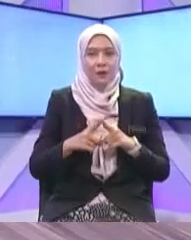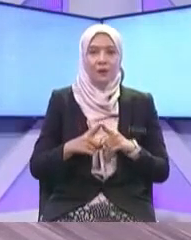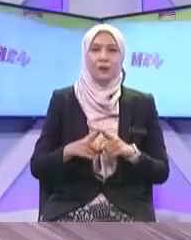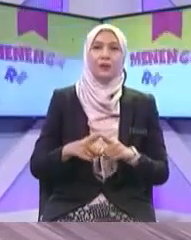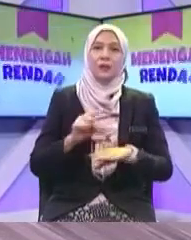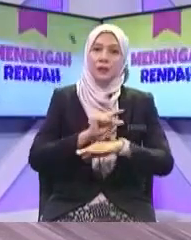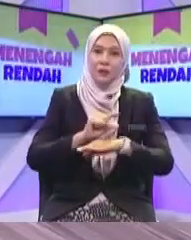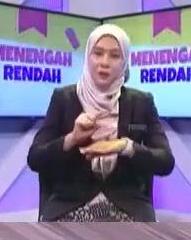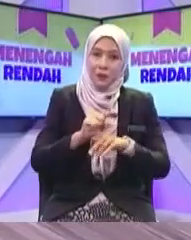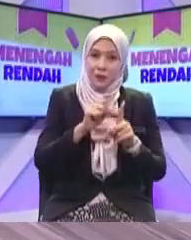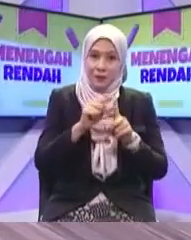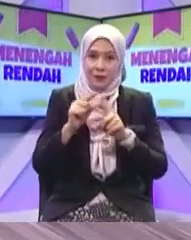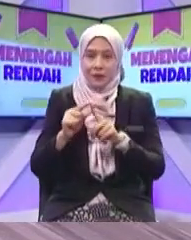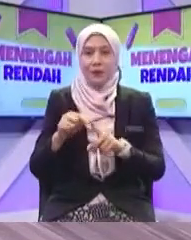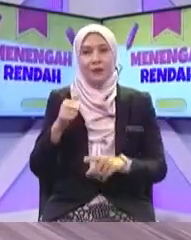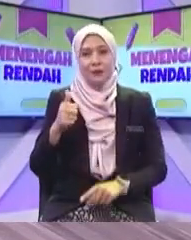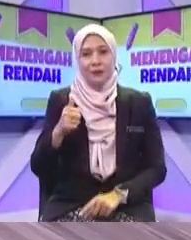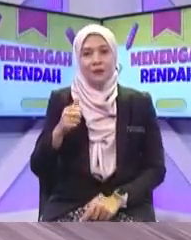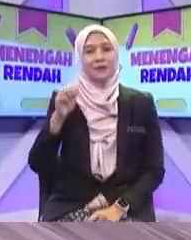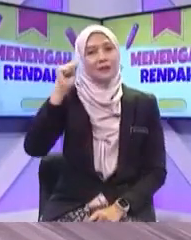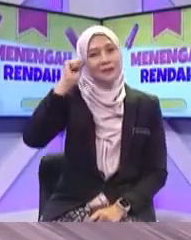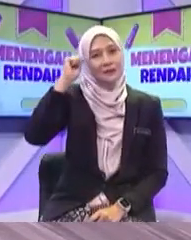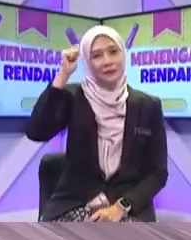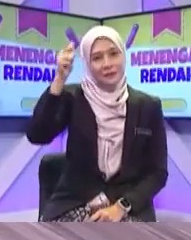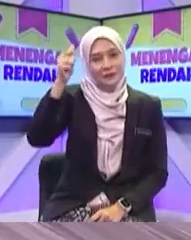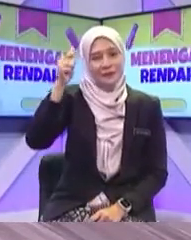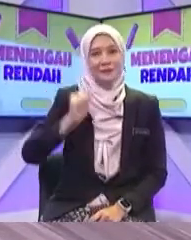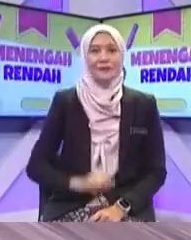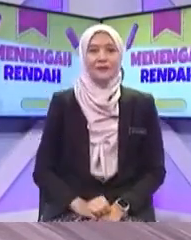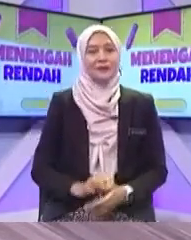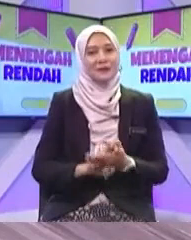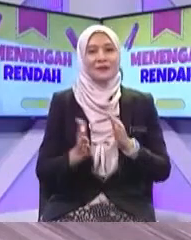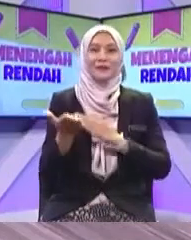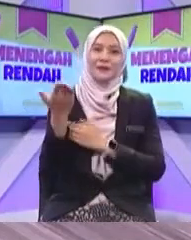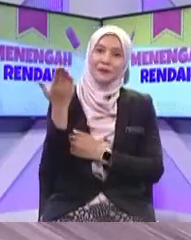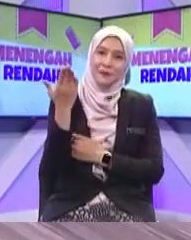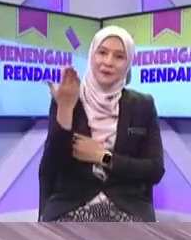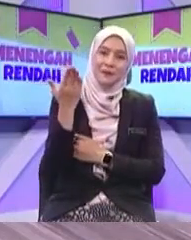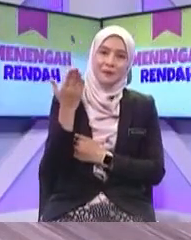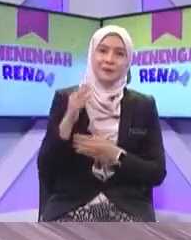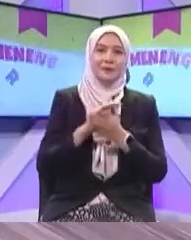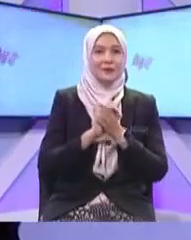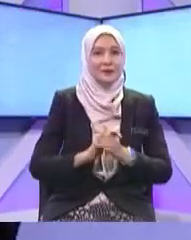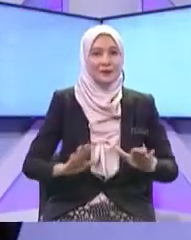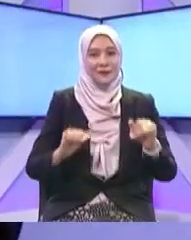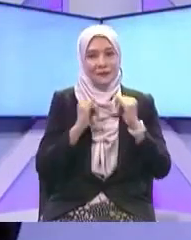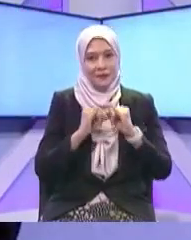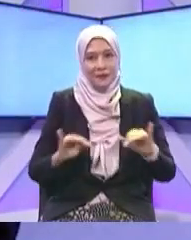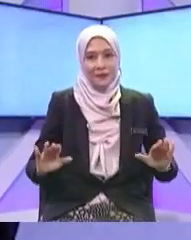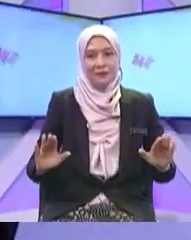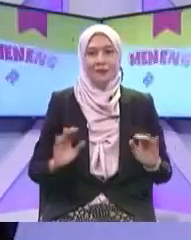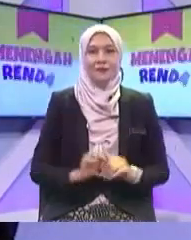bagi yang bagi salam bagi salam Assalamualaikum yang bukan agama Islam boleh selamat pagi salam sejahtera ok itu adalah